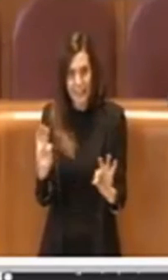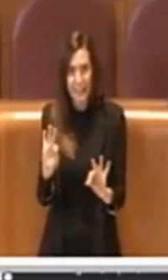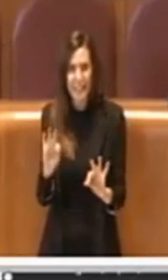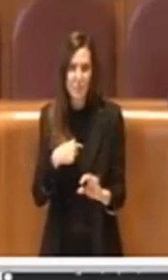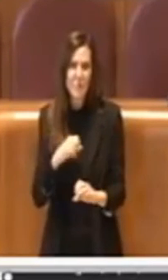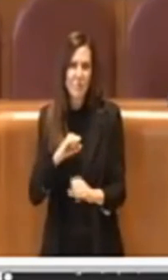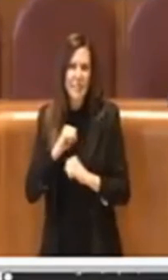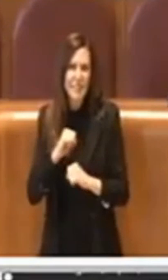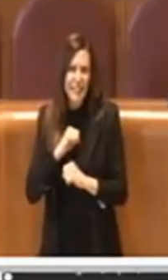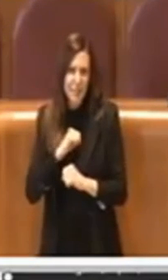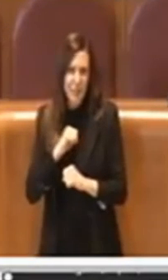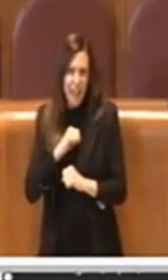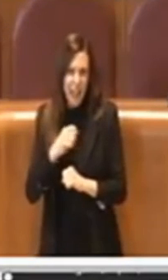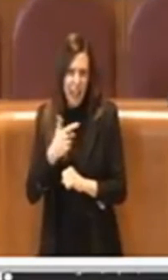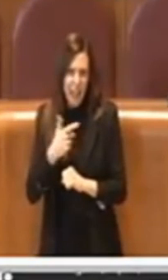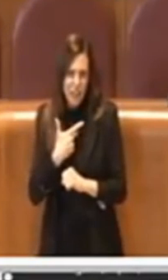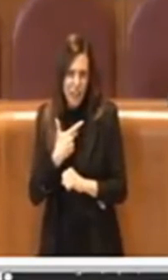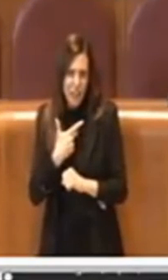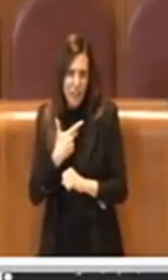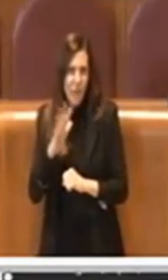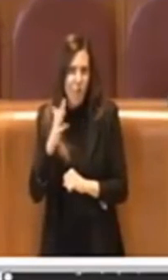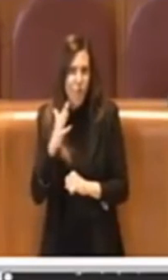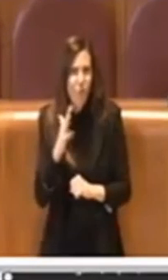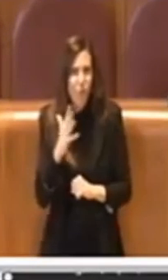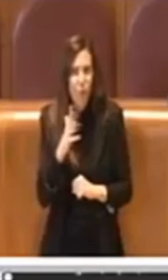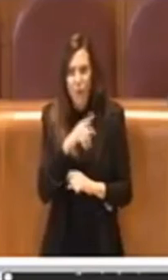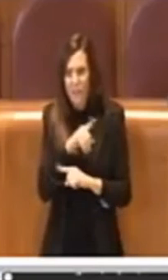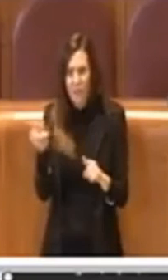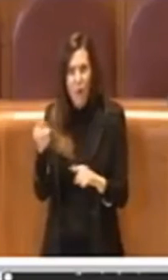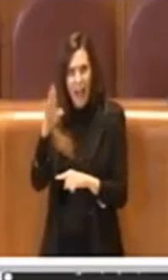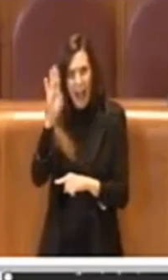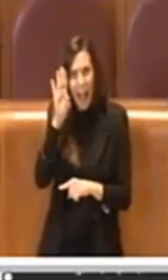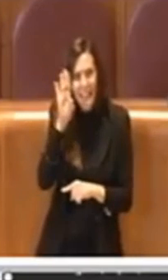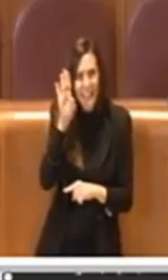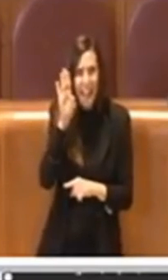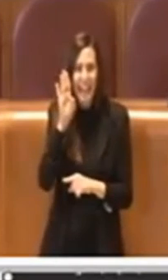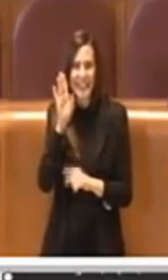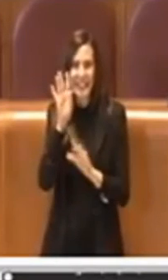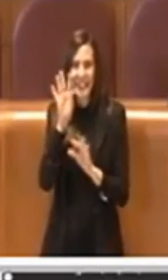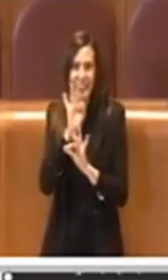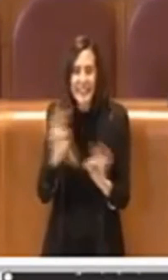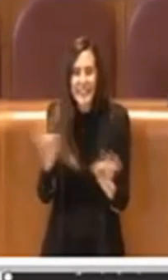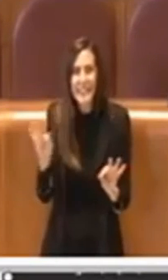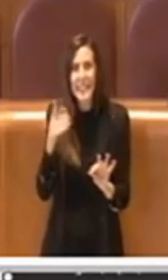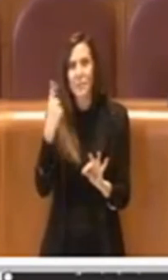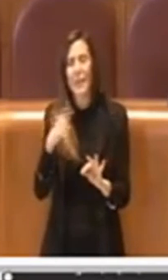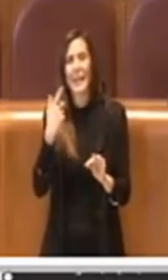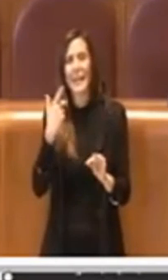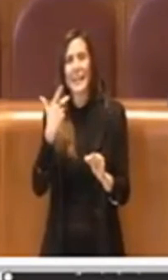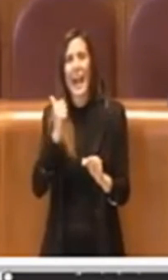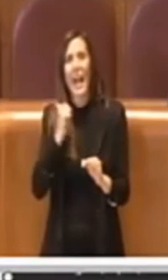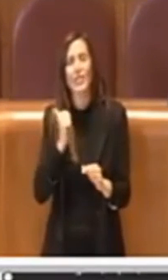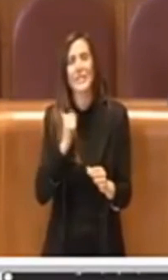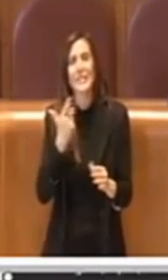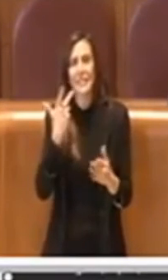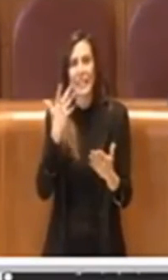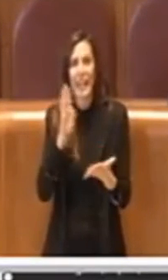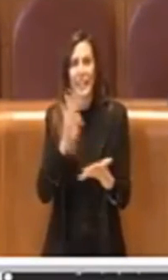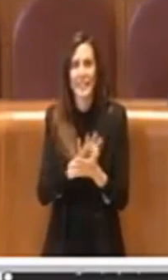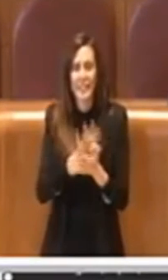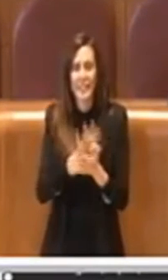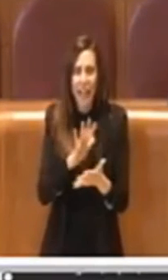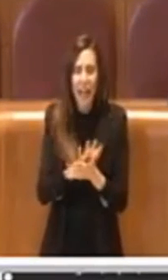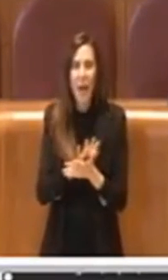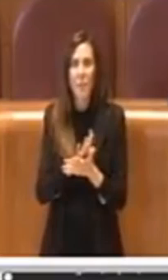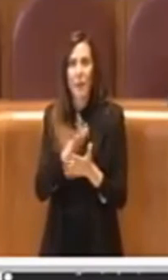dispiace, li devo deludere, forse non sono stati attenti alle agenzie di stampa e le informazioni che sono state date, ma